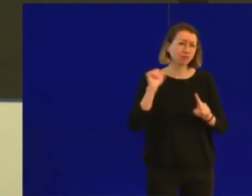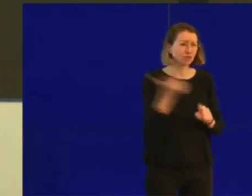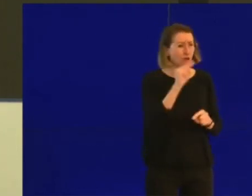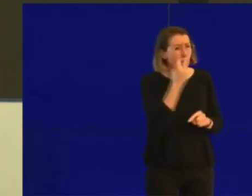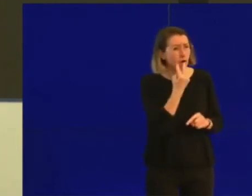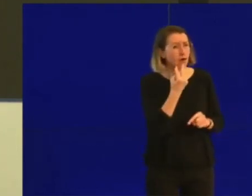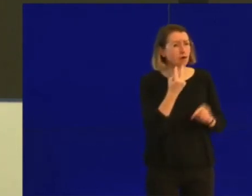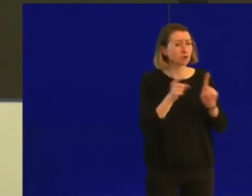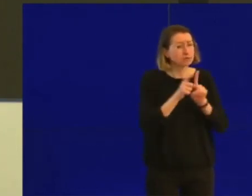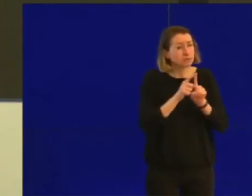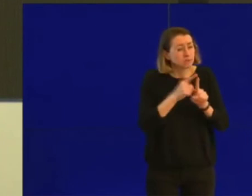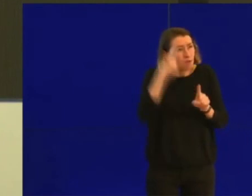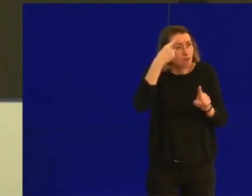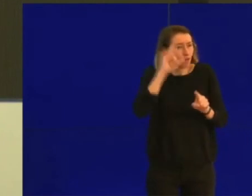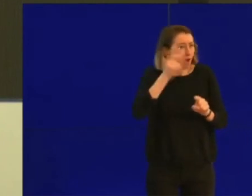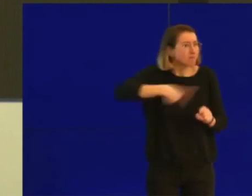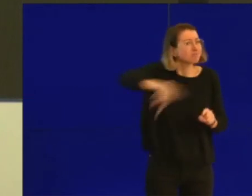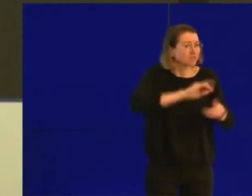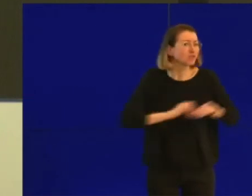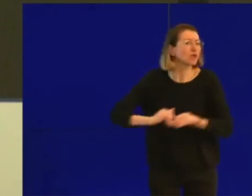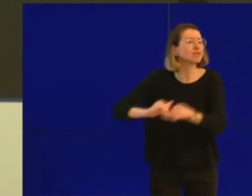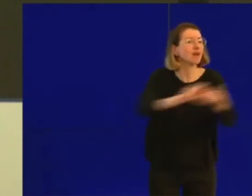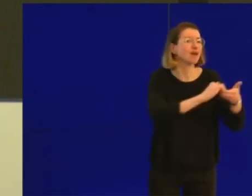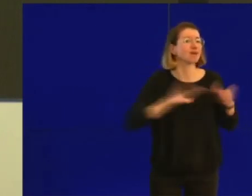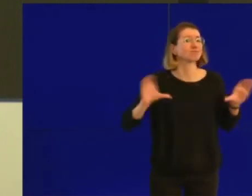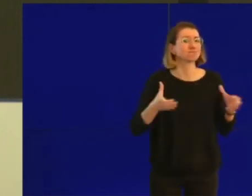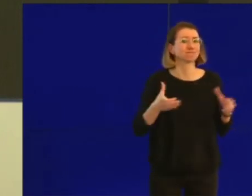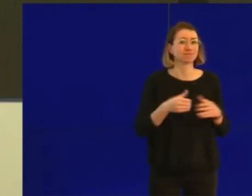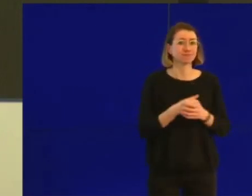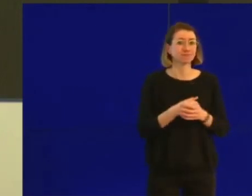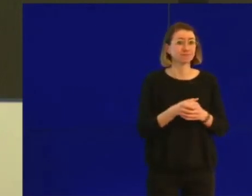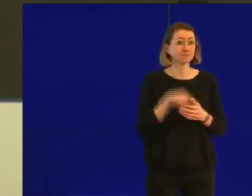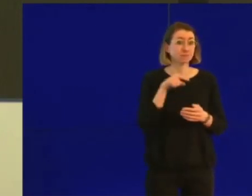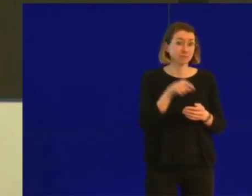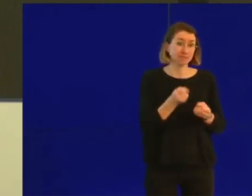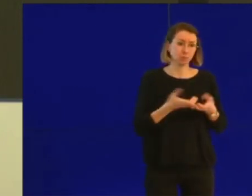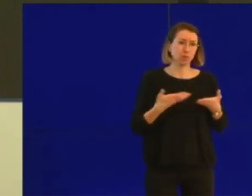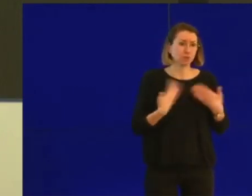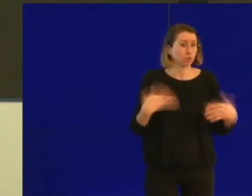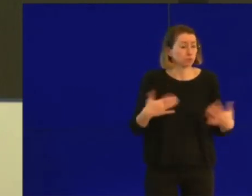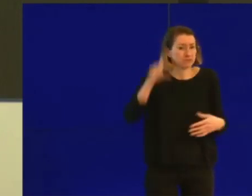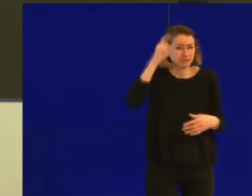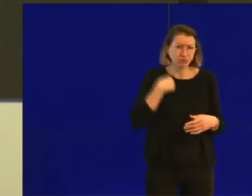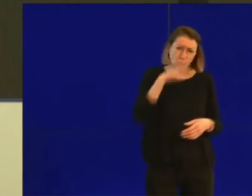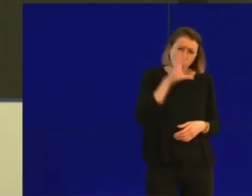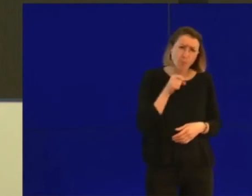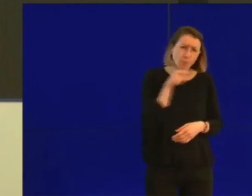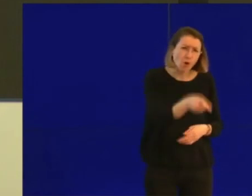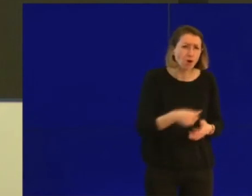qui, comme vous, se trouvent dans cette situation qui est difficile et qu'on va mener ensemble jusqu'au bout pour veiller à cette santé publique.